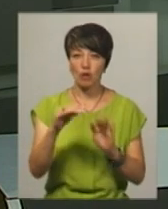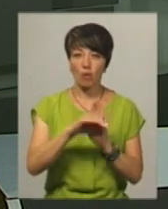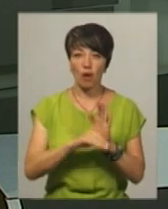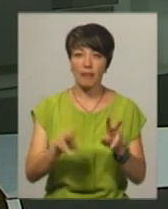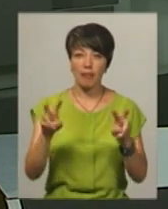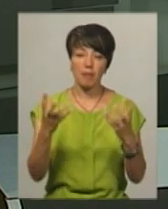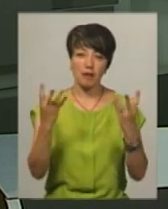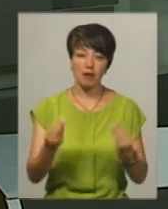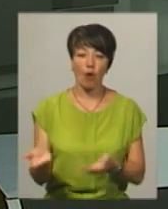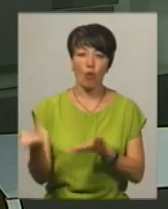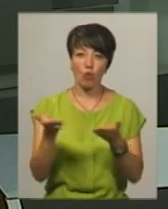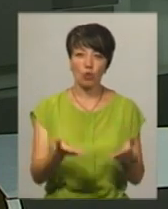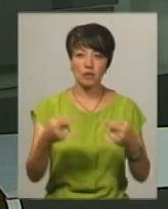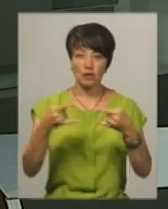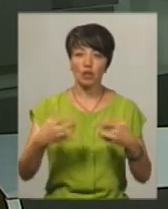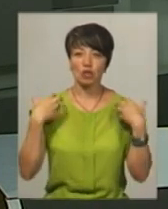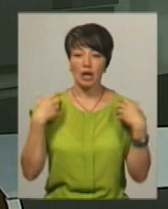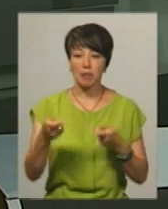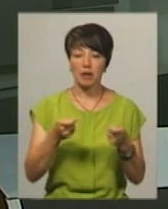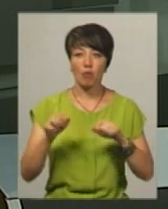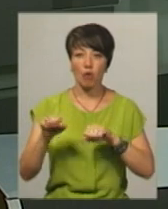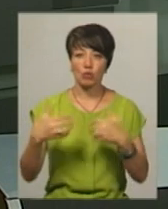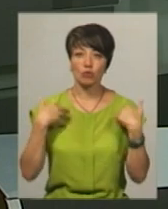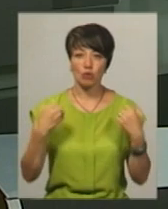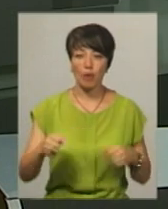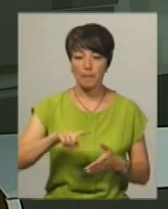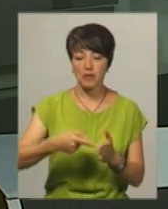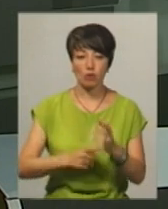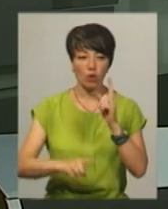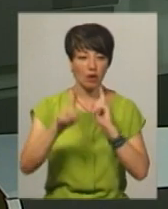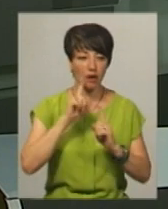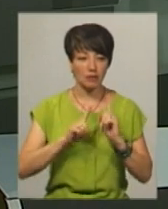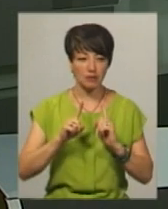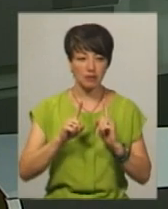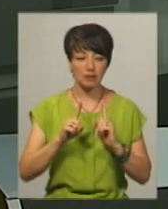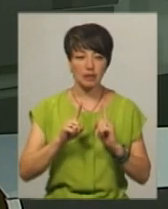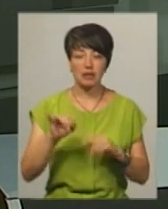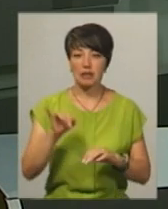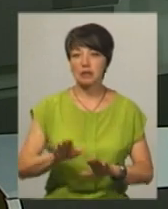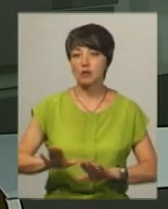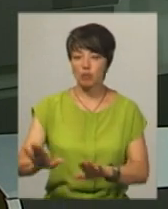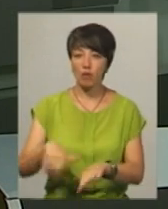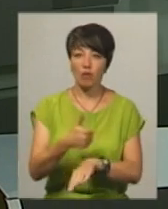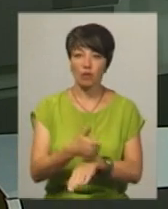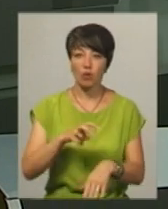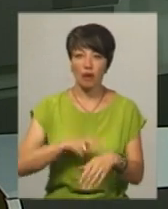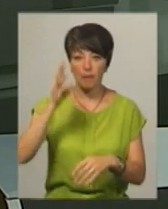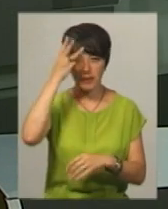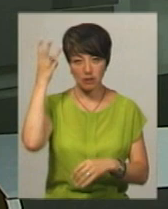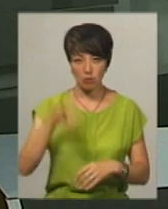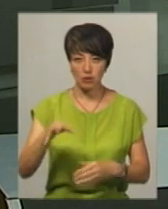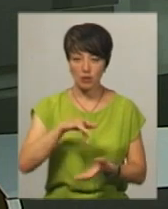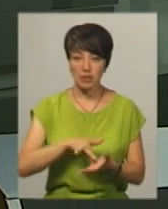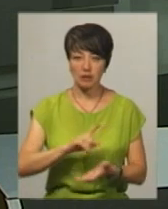«Тема дня». Гості студії – начальник департаменту охорони здоров'я Хмельницької міської ради Борис Ткач та заступник головного лікаря Хмельницького